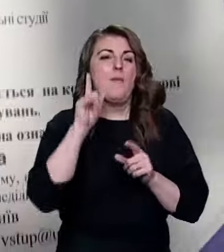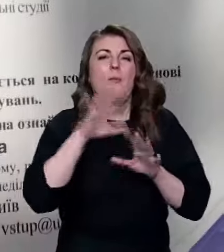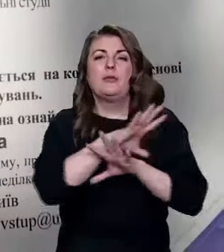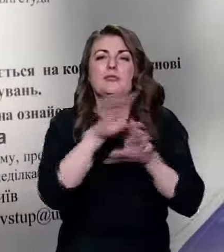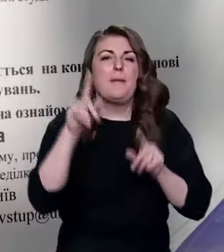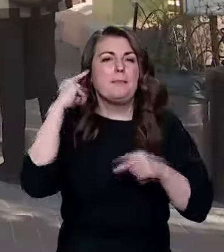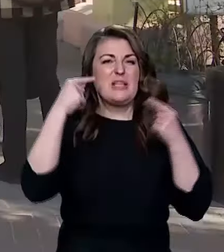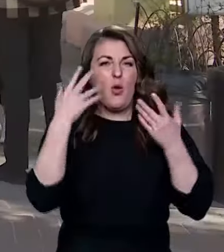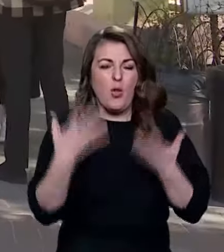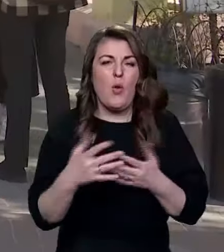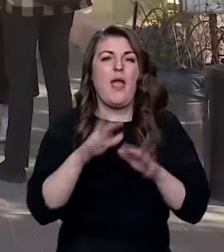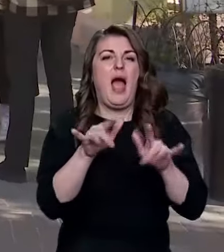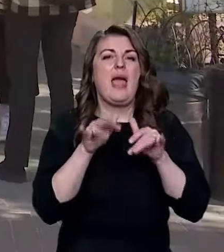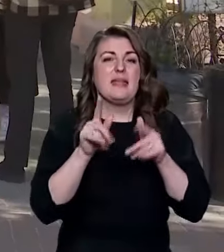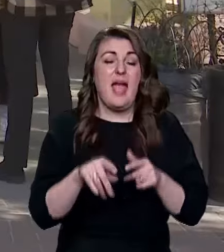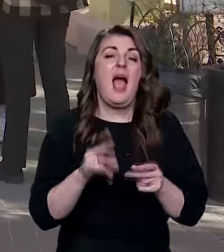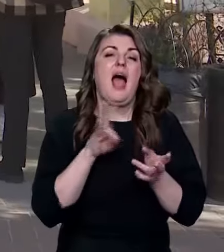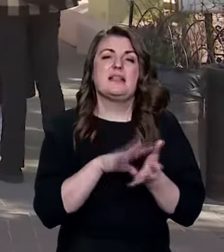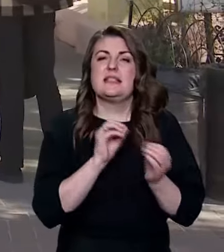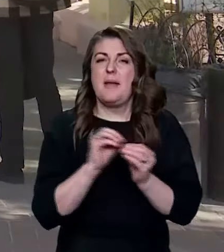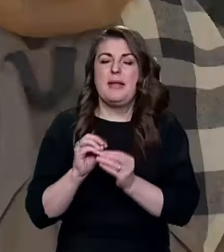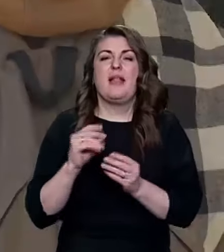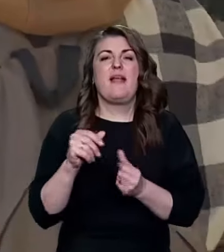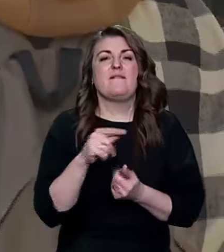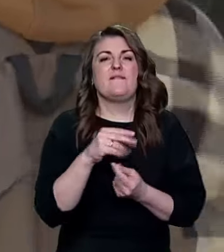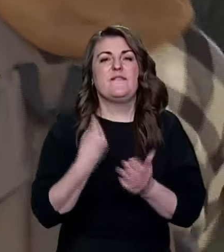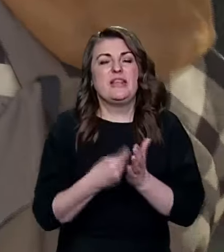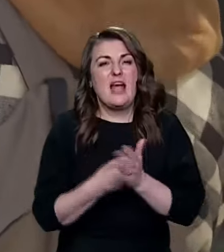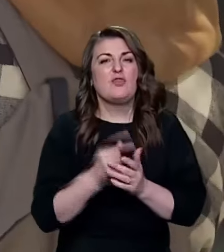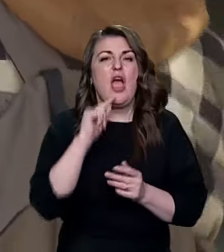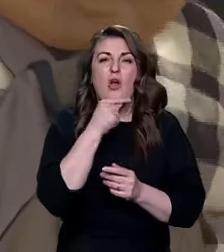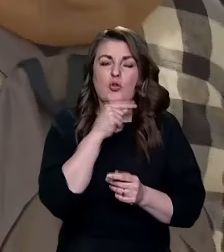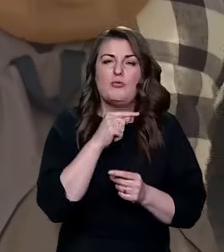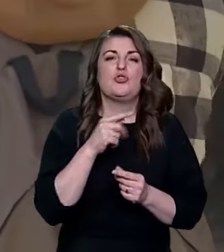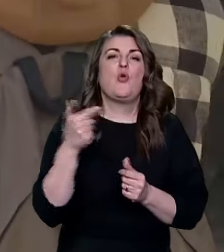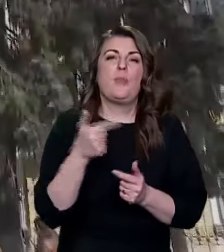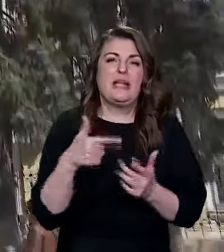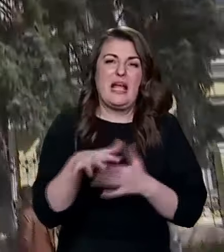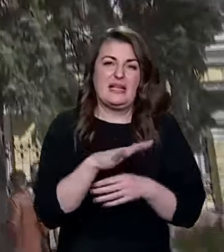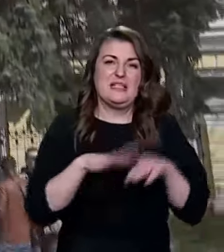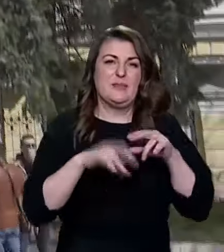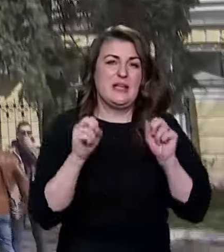психологію, АйТі та залишився стабільним на фінансовій, економічні та гуманітарній спеціальності.